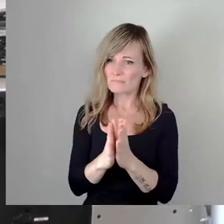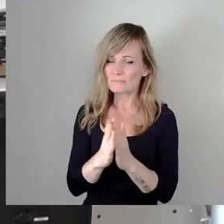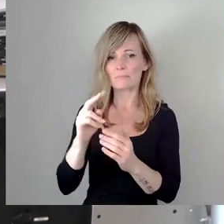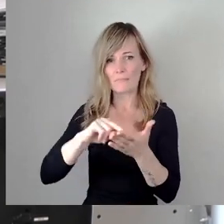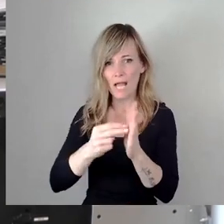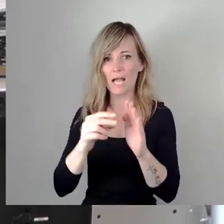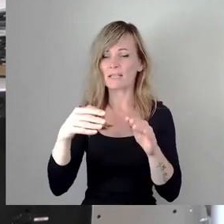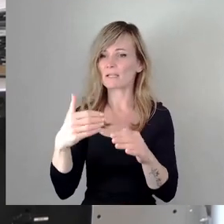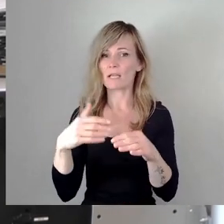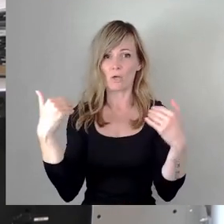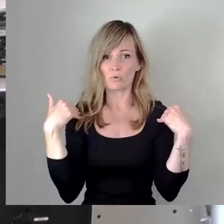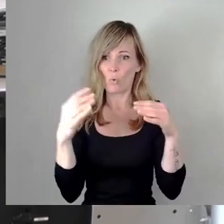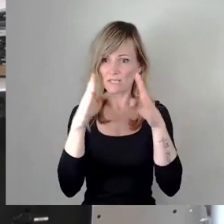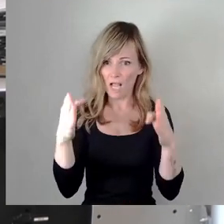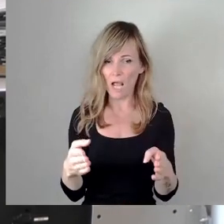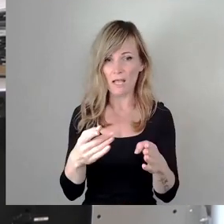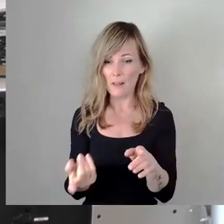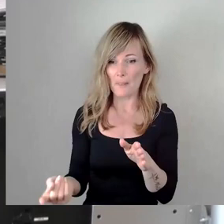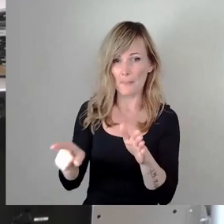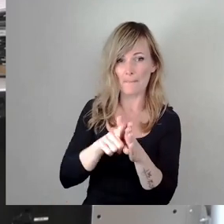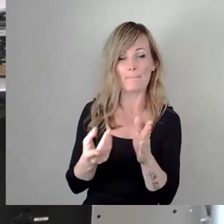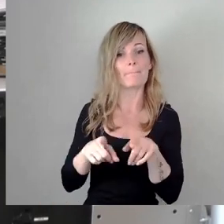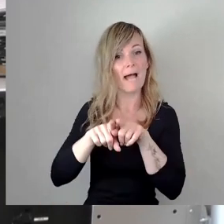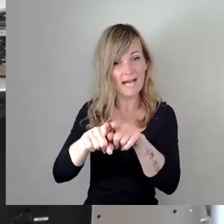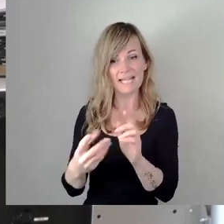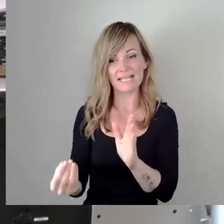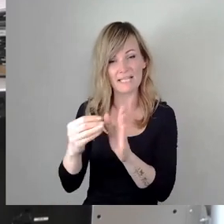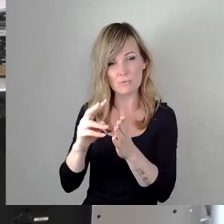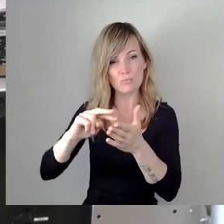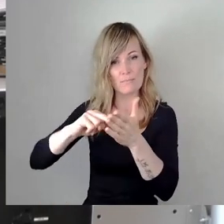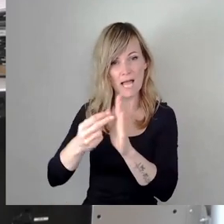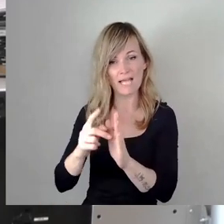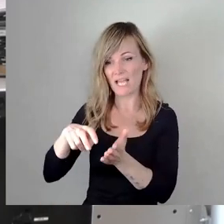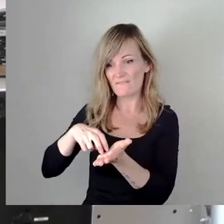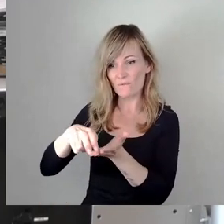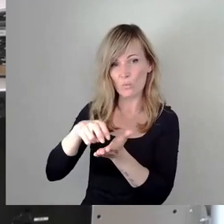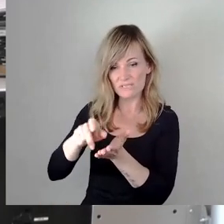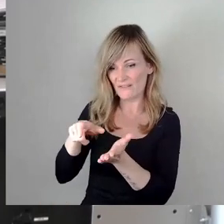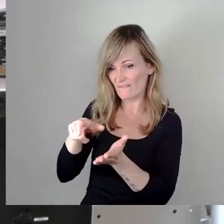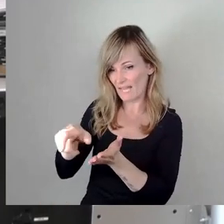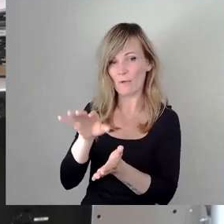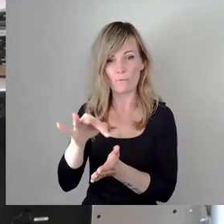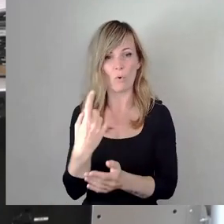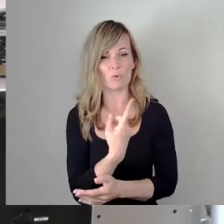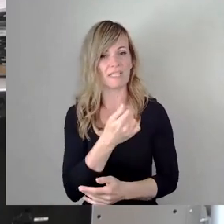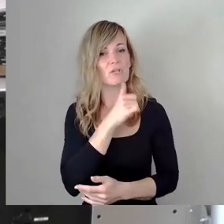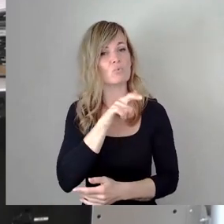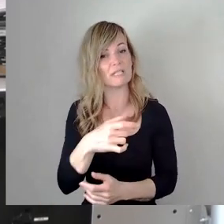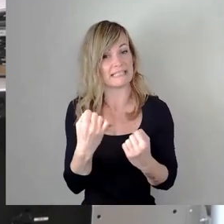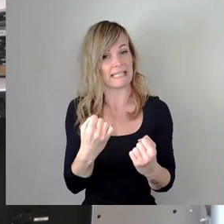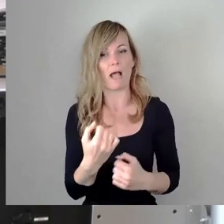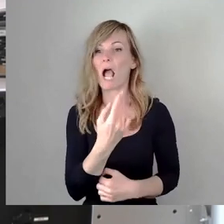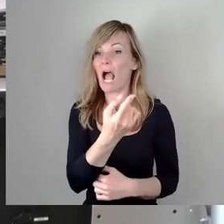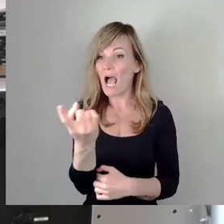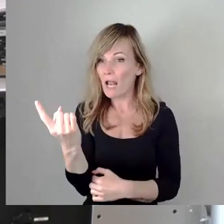einen Fußweg zu bauen, ja, um die Sicherheit unserer Jugendlichen zu gewährleisten. Wurde hier einvernehmlich in